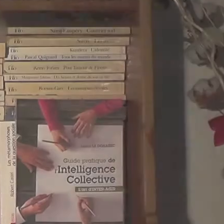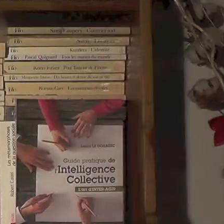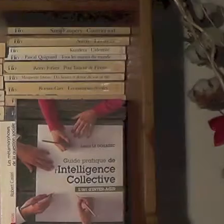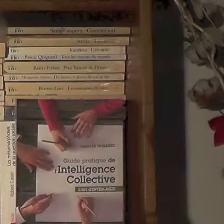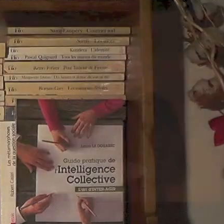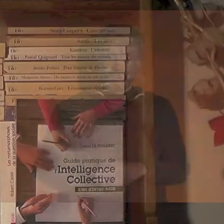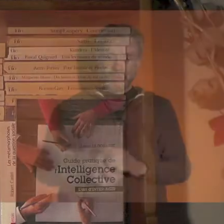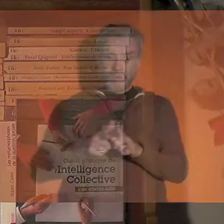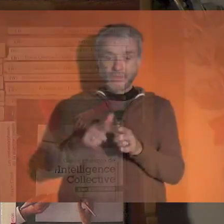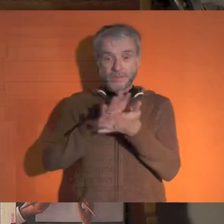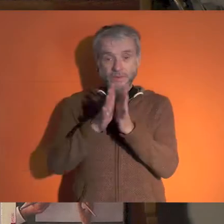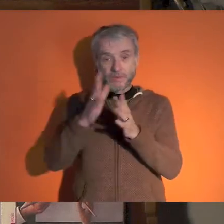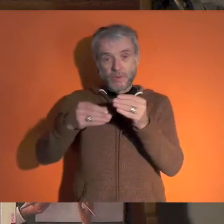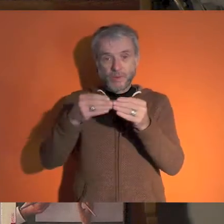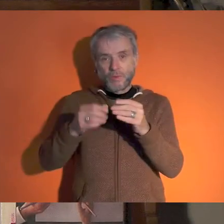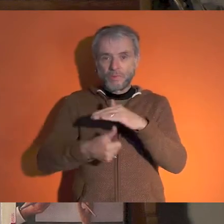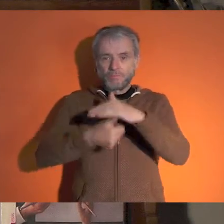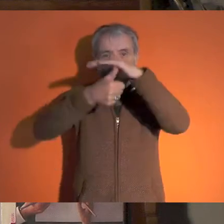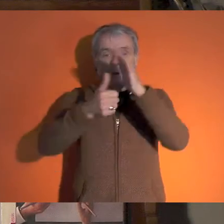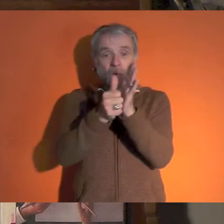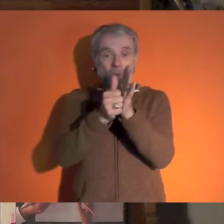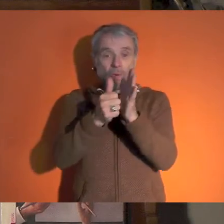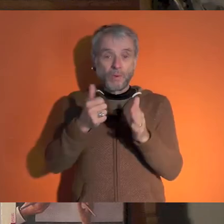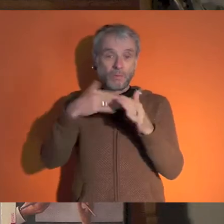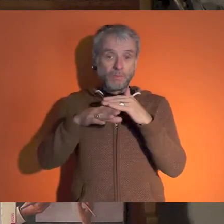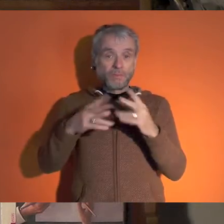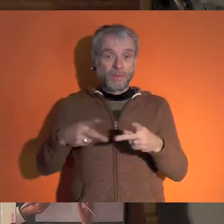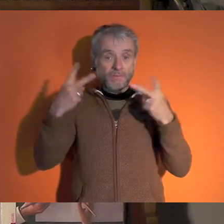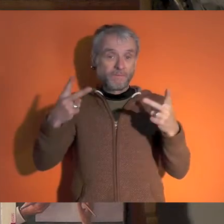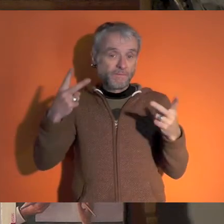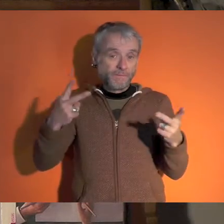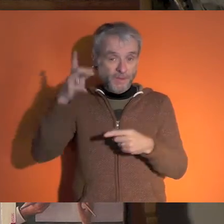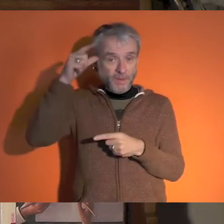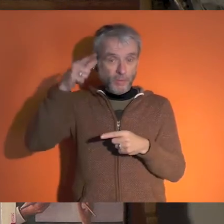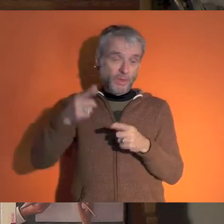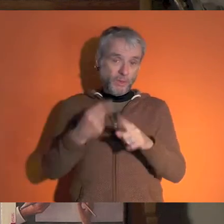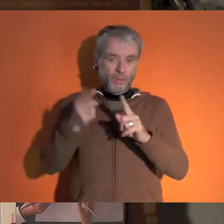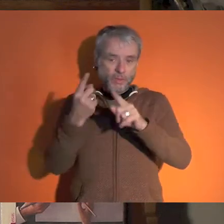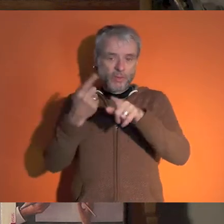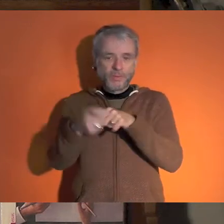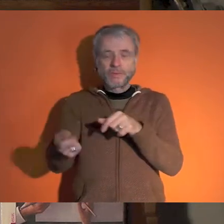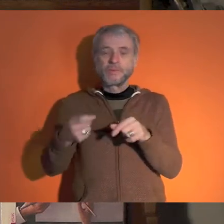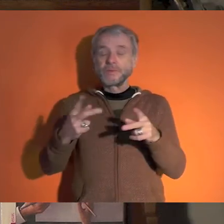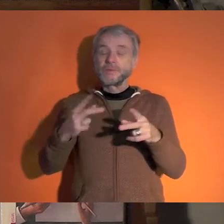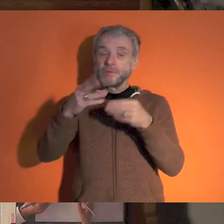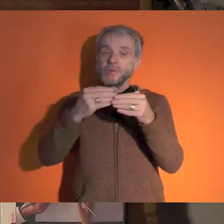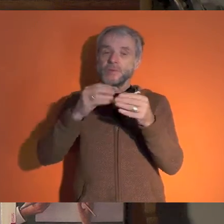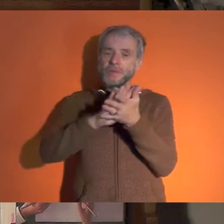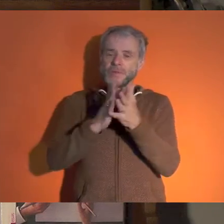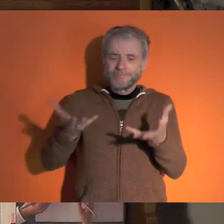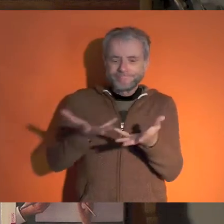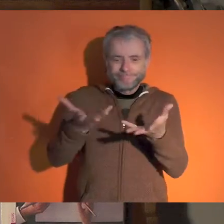Le monde associatif est essentiel dans la vie de notre République. Le monde associatif